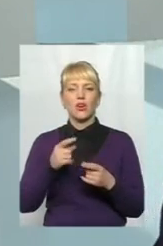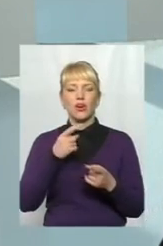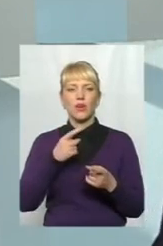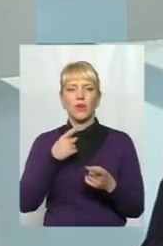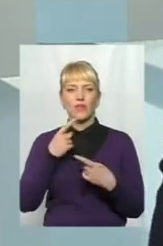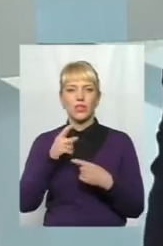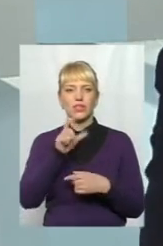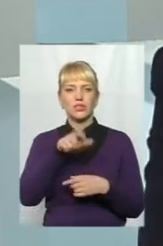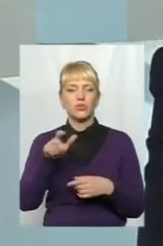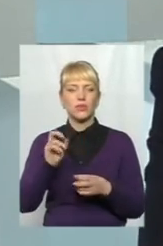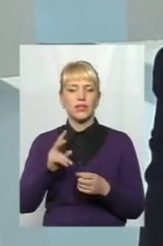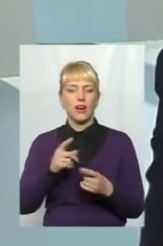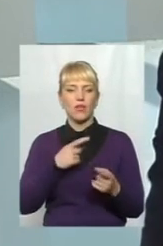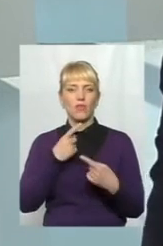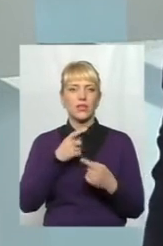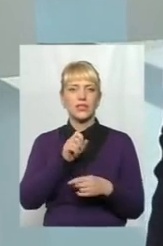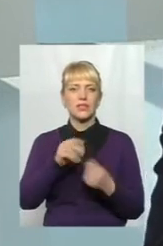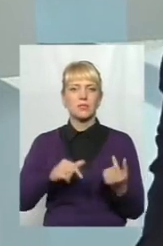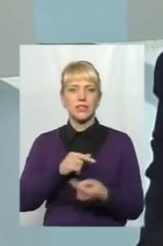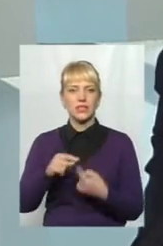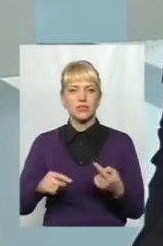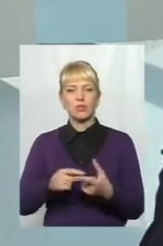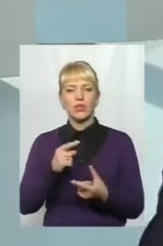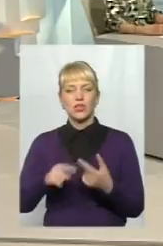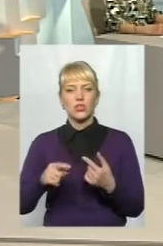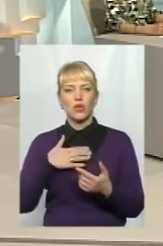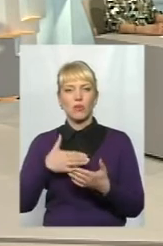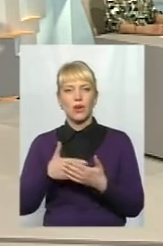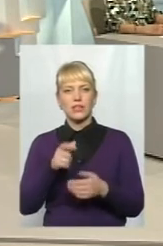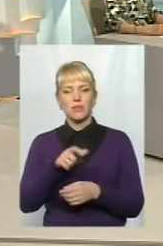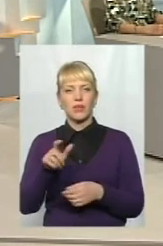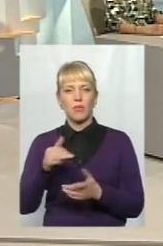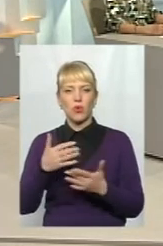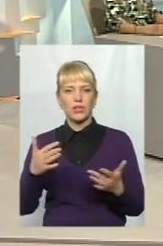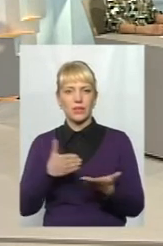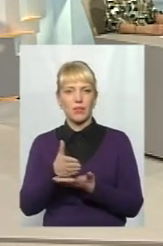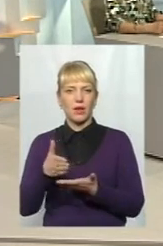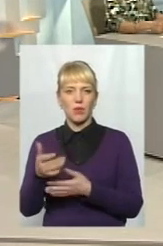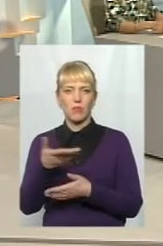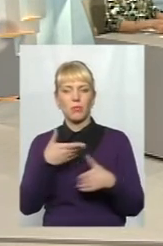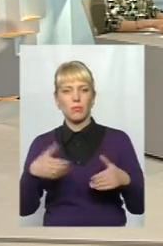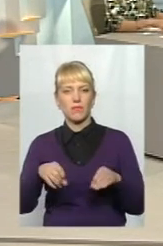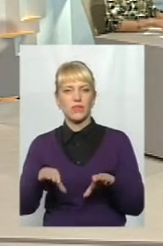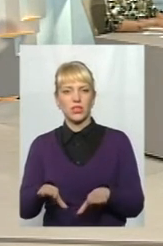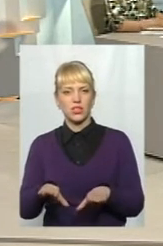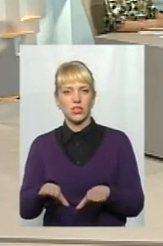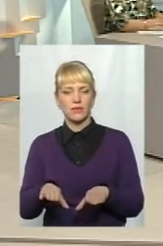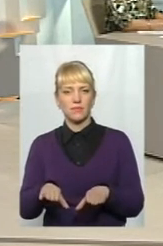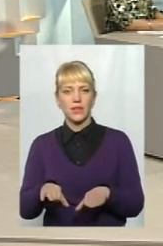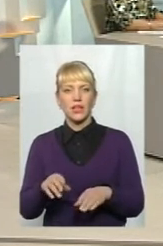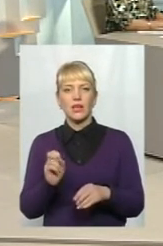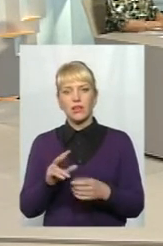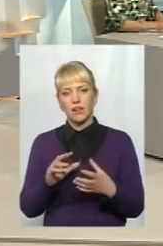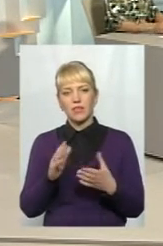комунікувати з тим самим бізнесом, чи з громадськими активістами по різних напрямках. І ми вирішили, власне, і як